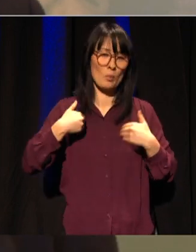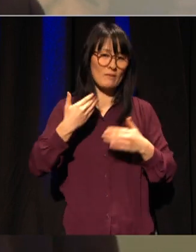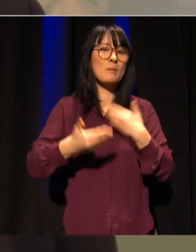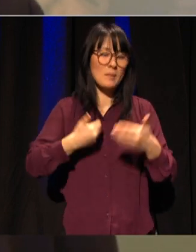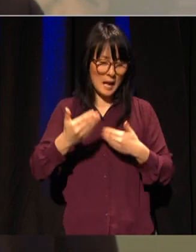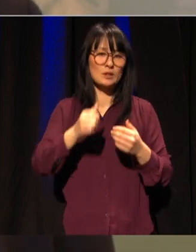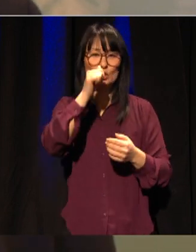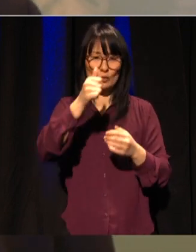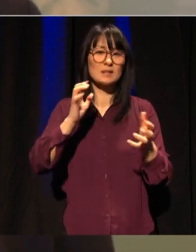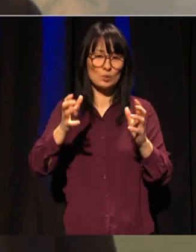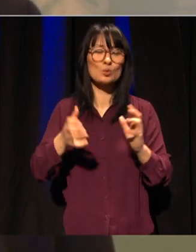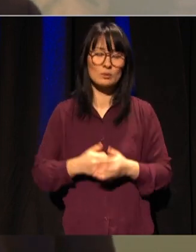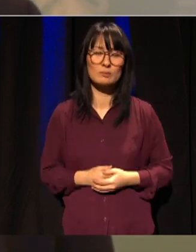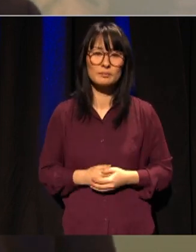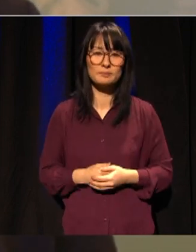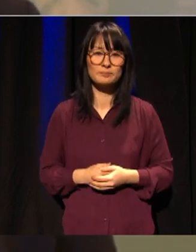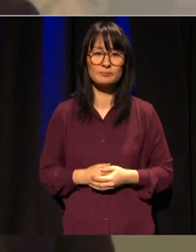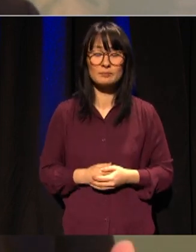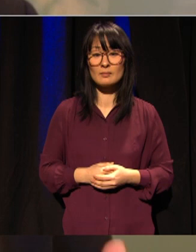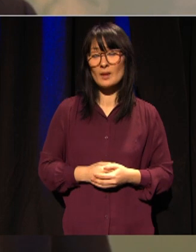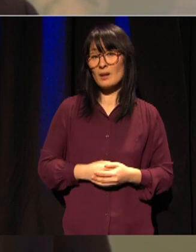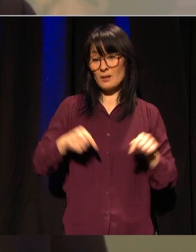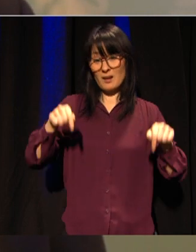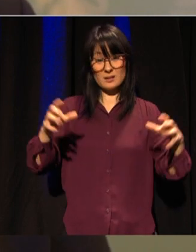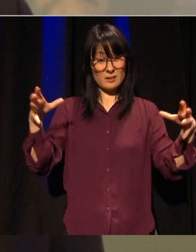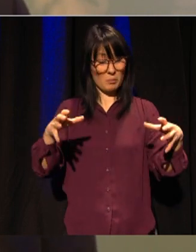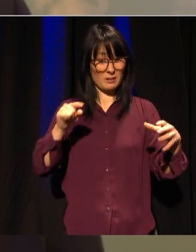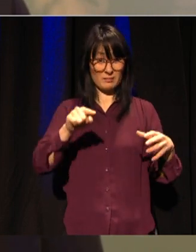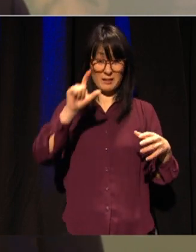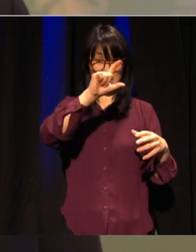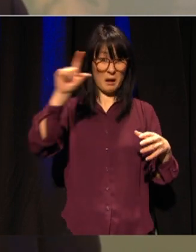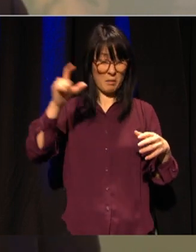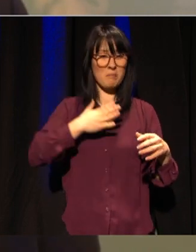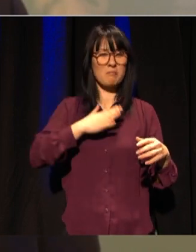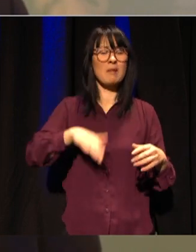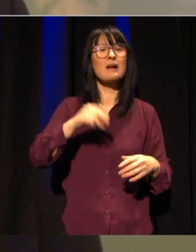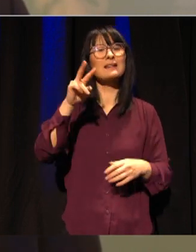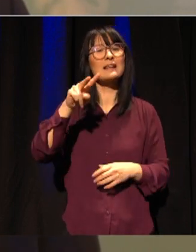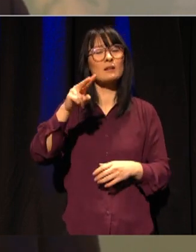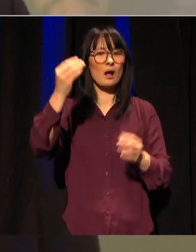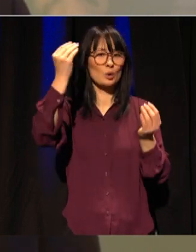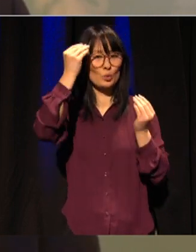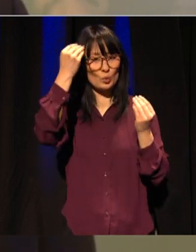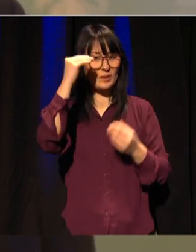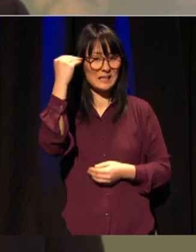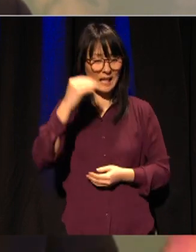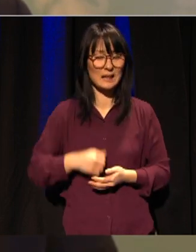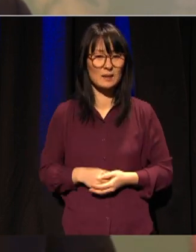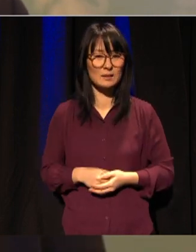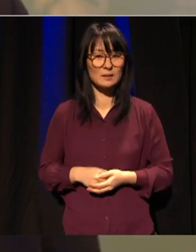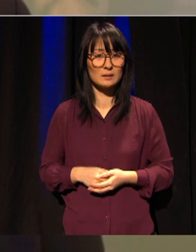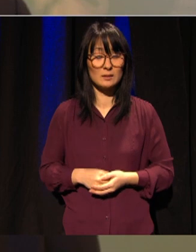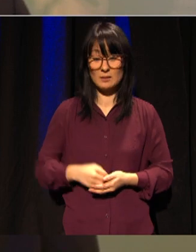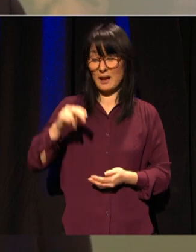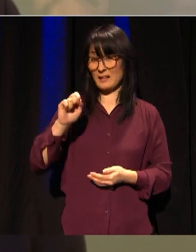Tema for samlingen dere gjennomfører i dag er jo nettopp det digitale universitetet NTNU er som landets